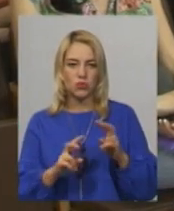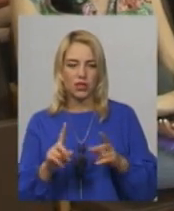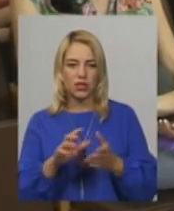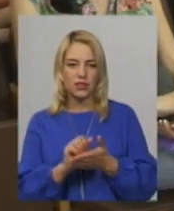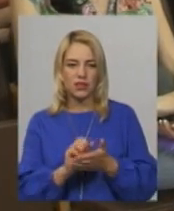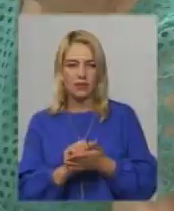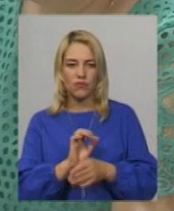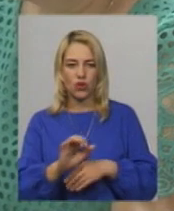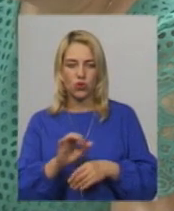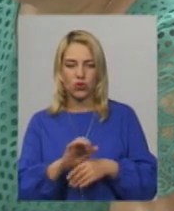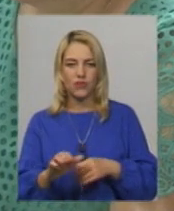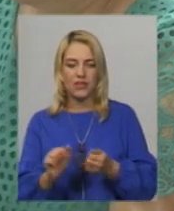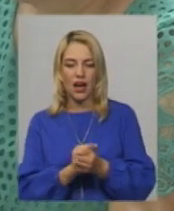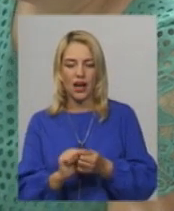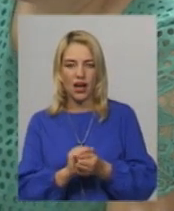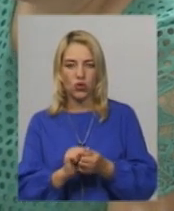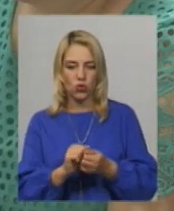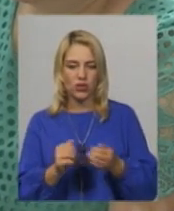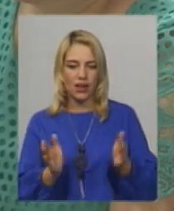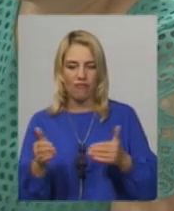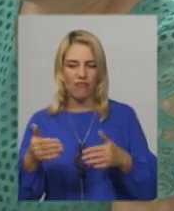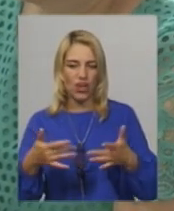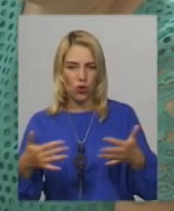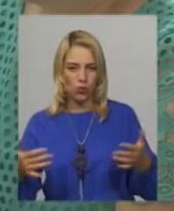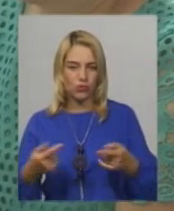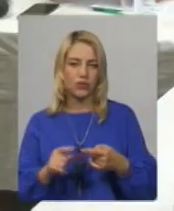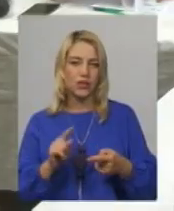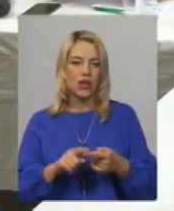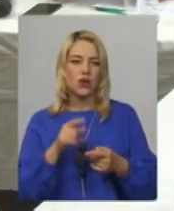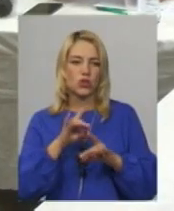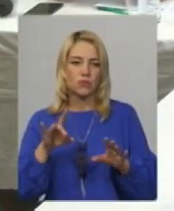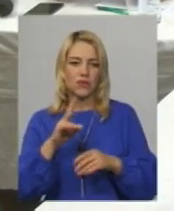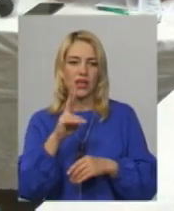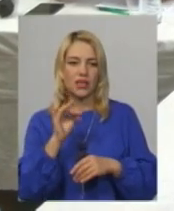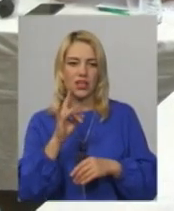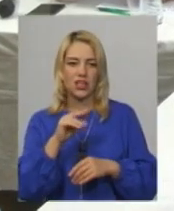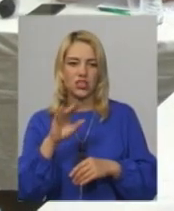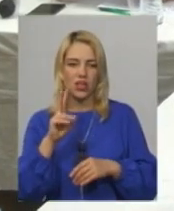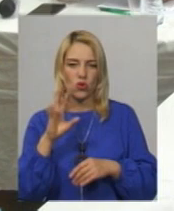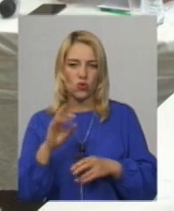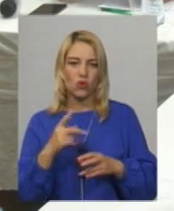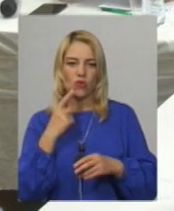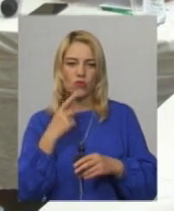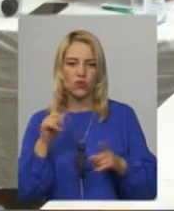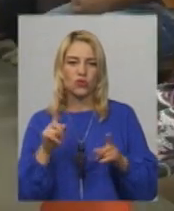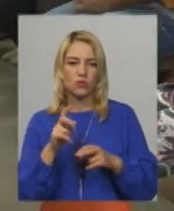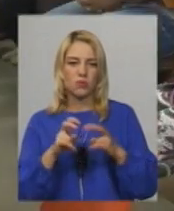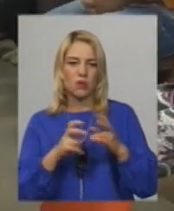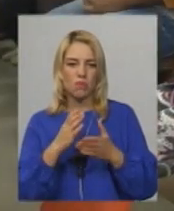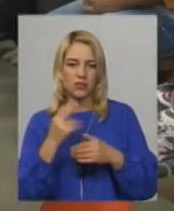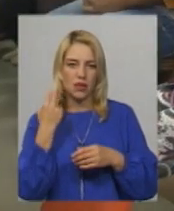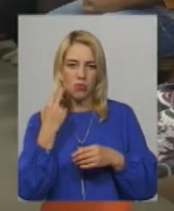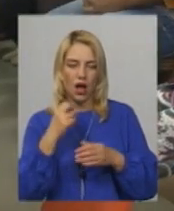займається виготовленим картонно-паперових виробів, розповідає його керівник Сергій Кириченко. Додає, підприємство має заборгованість, а